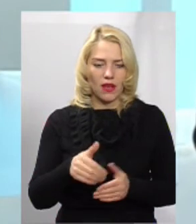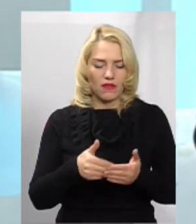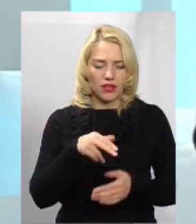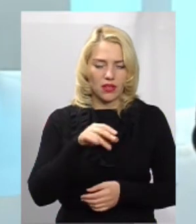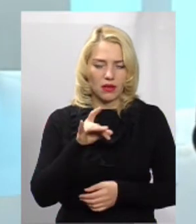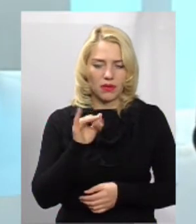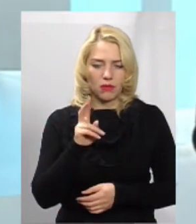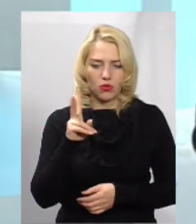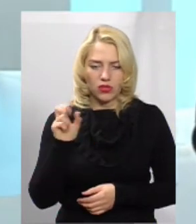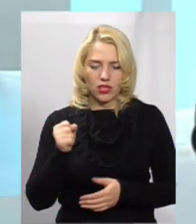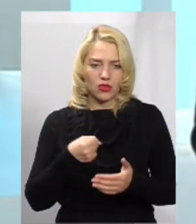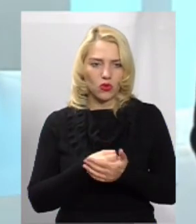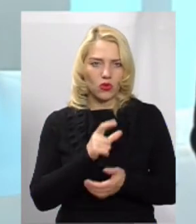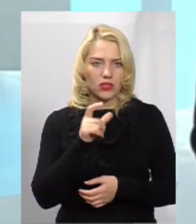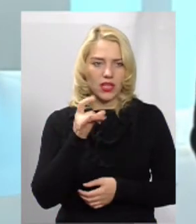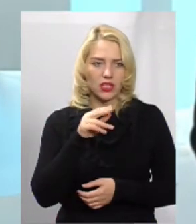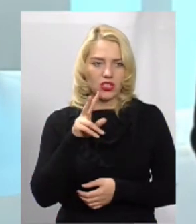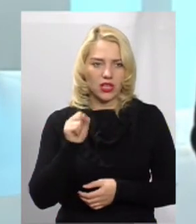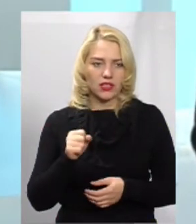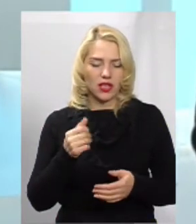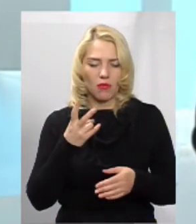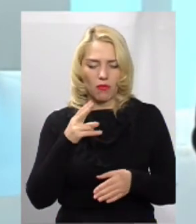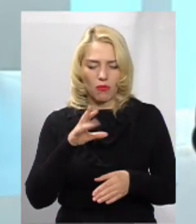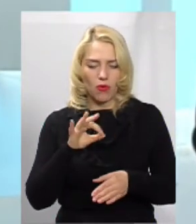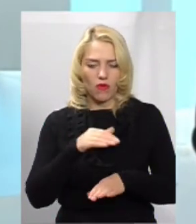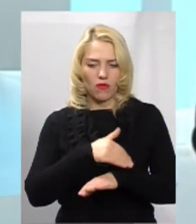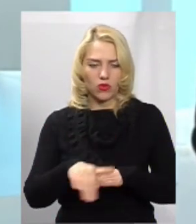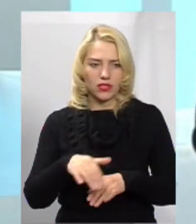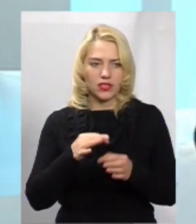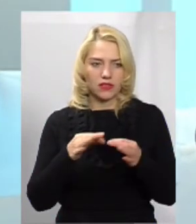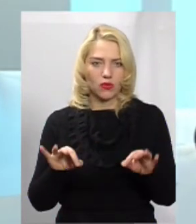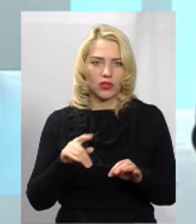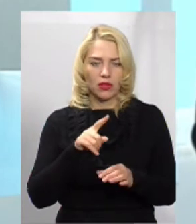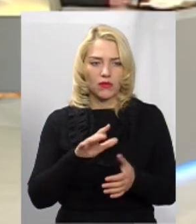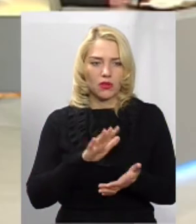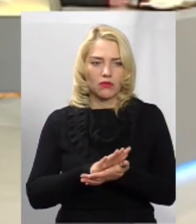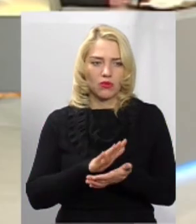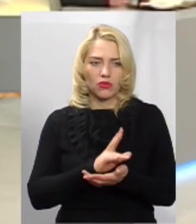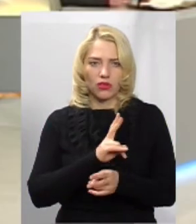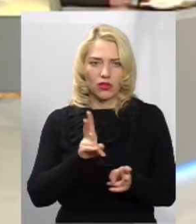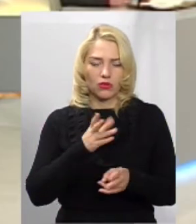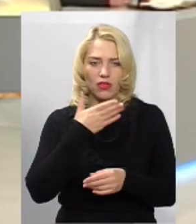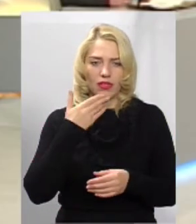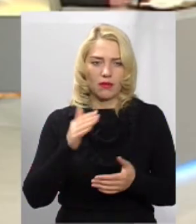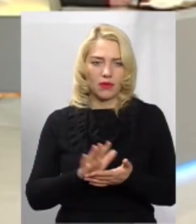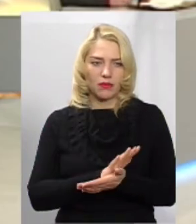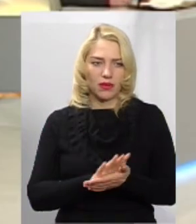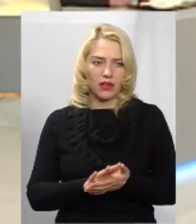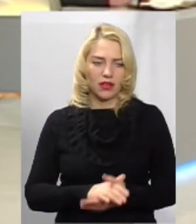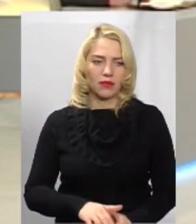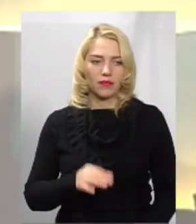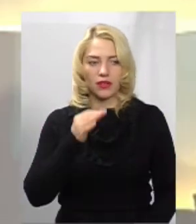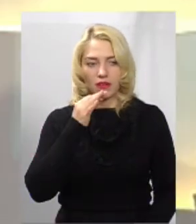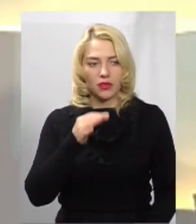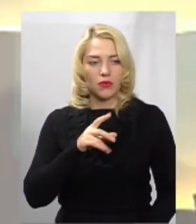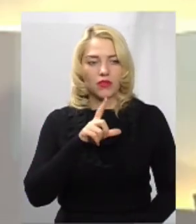Прибузької до вулиці Зарічанської по вулиці Свободи, бо дуже брудно там і ніхто не прибирає. Відповідає